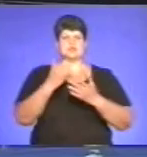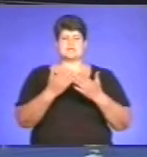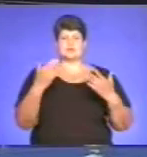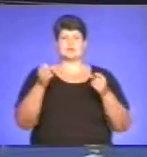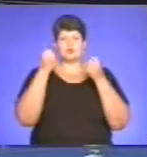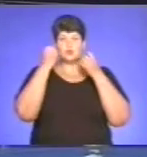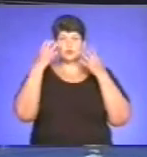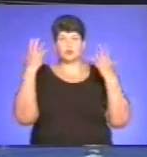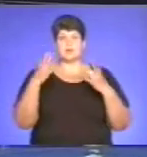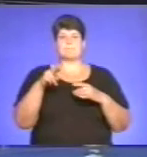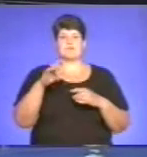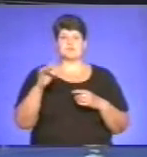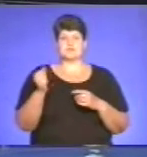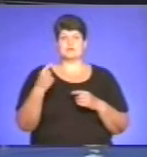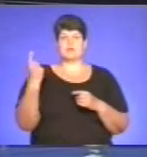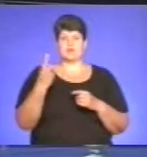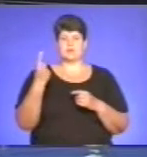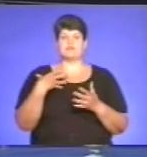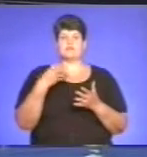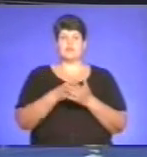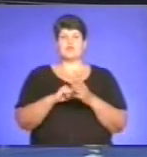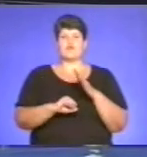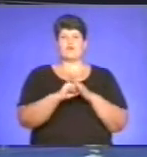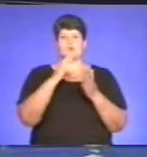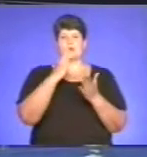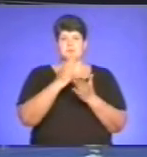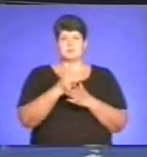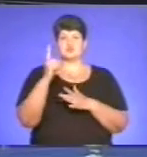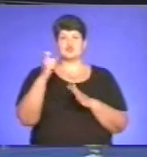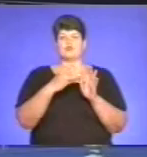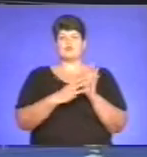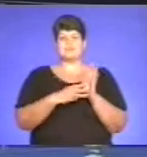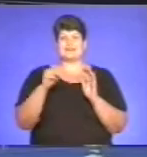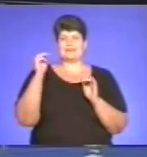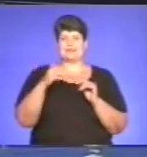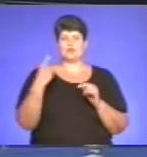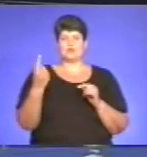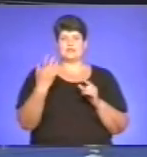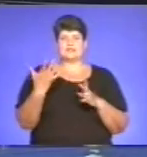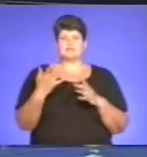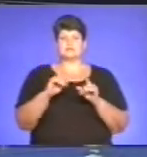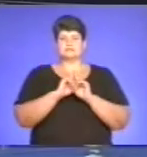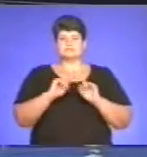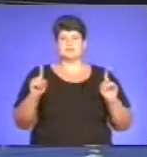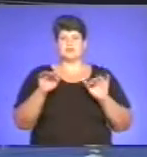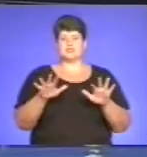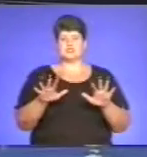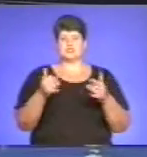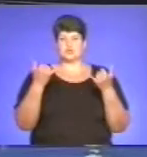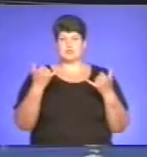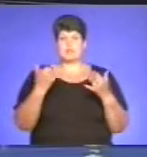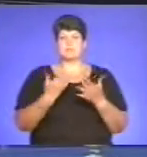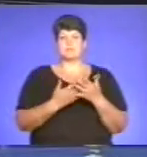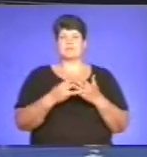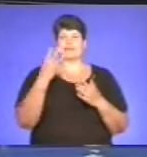просвітництва області. У своїх фондах музей налічує 180 тисяч одиниць унікальних речей давнини та сучасності. Майже три